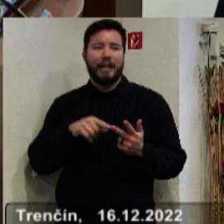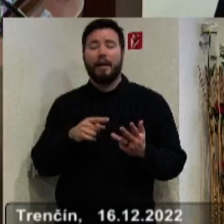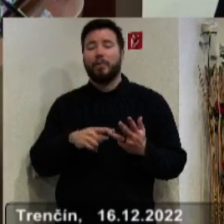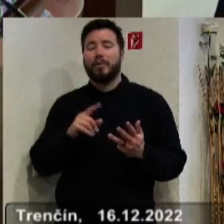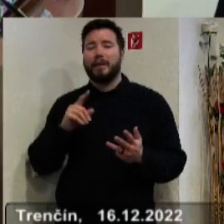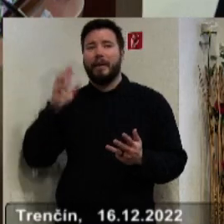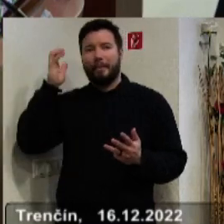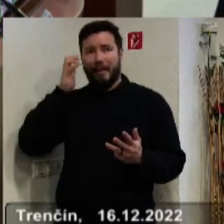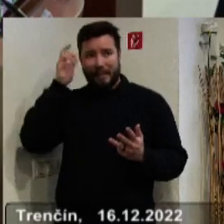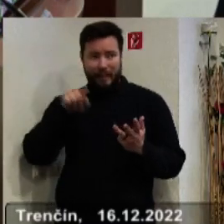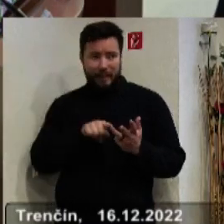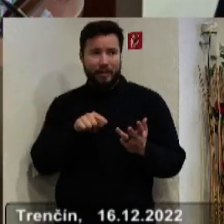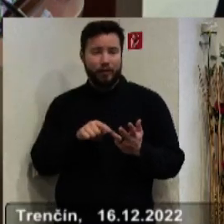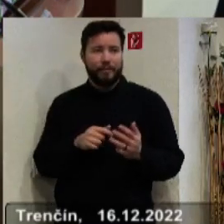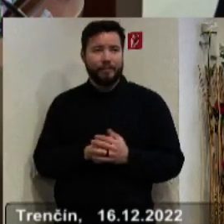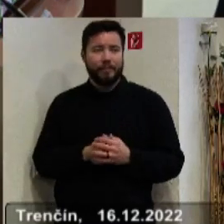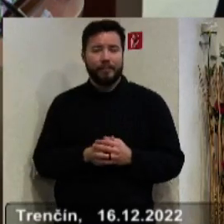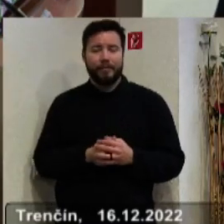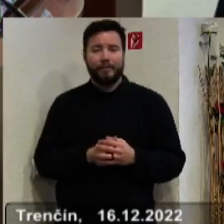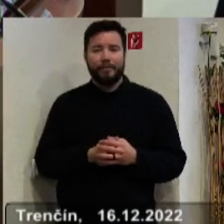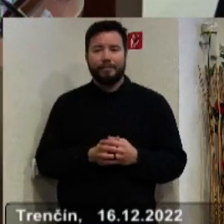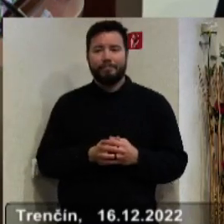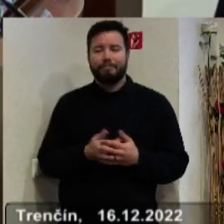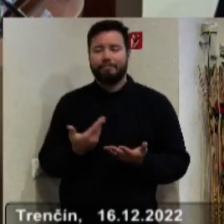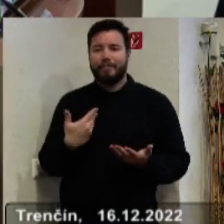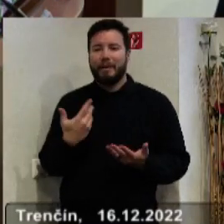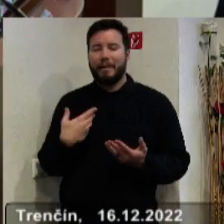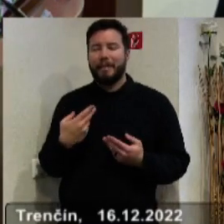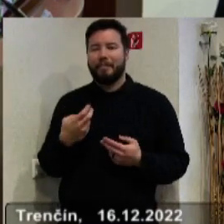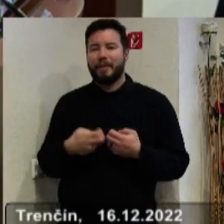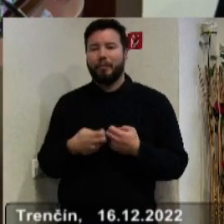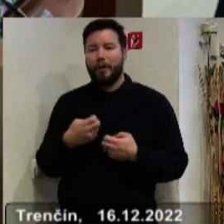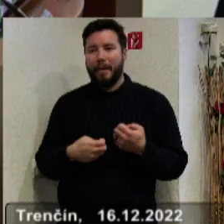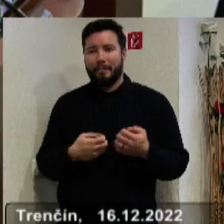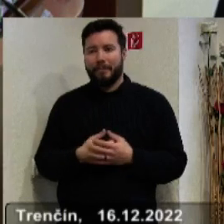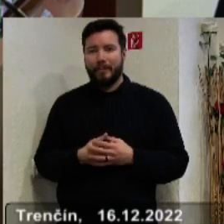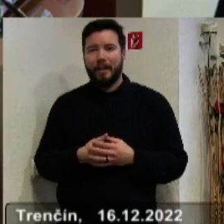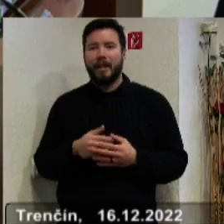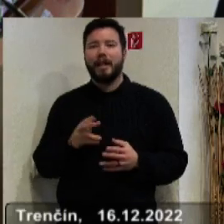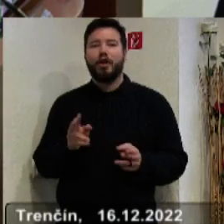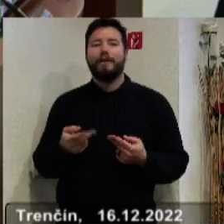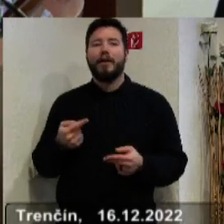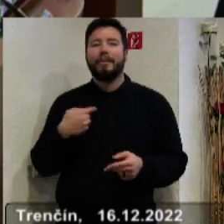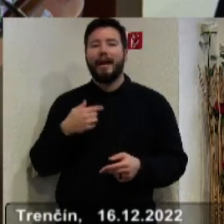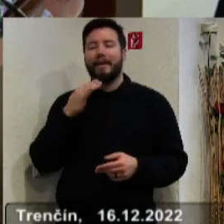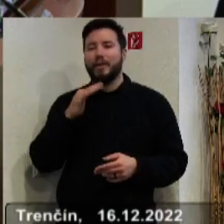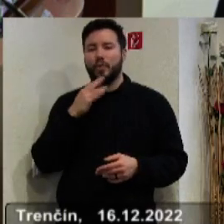v Partizánskom. Ťaháme za výrazne kratší koniec. Netvrdím, že moje vystúpenie to má ambiciu zmeniť.